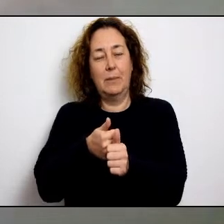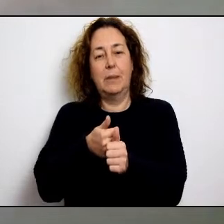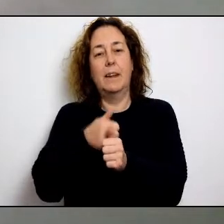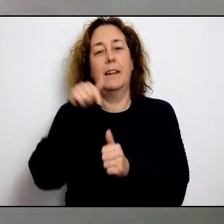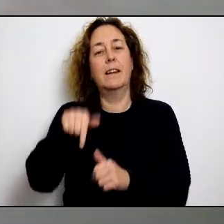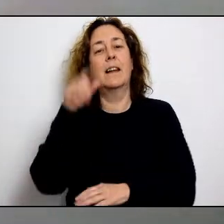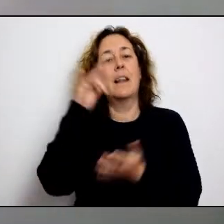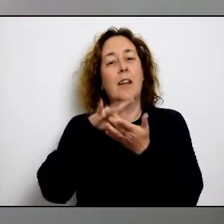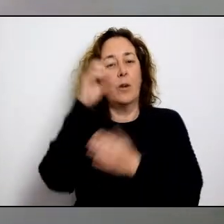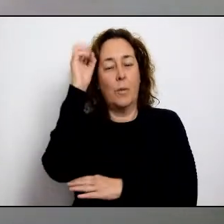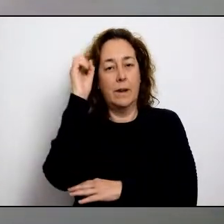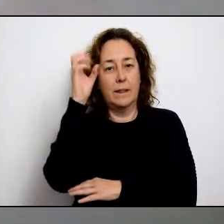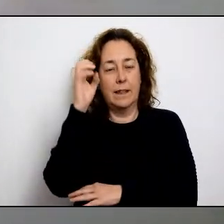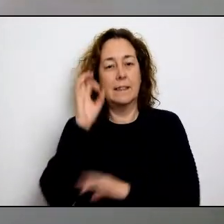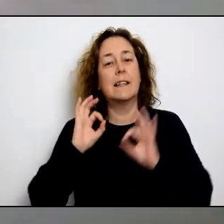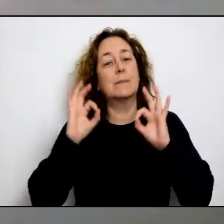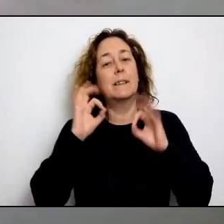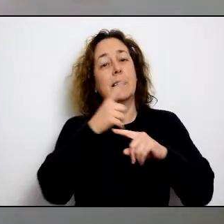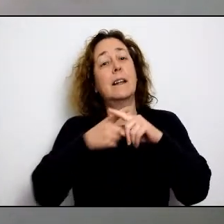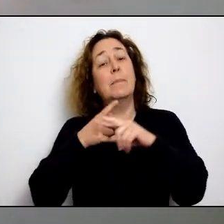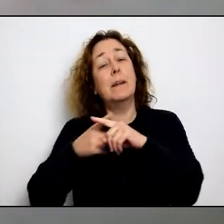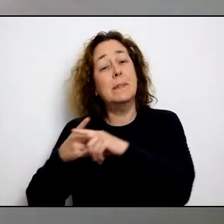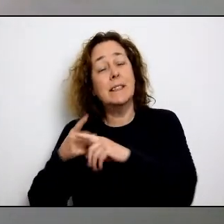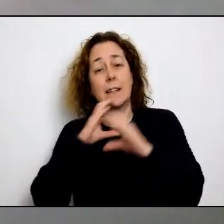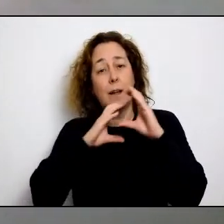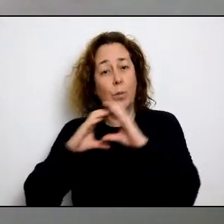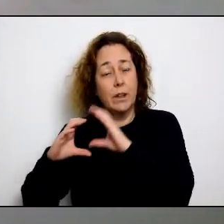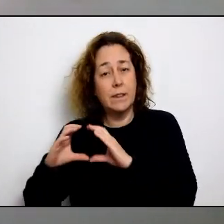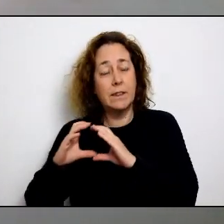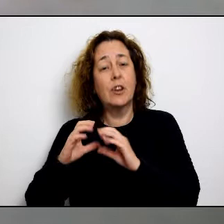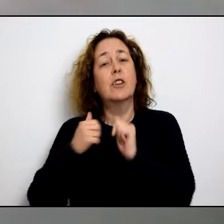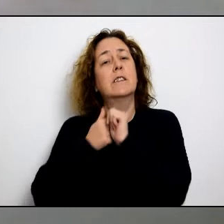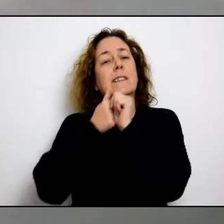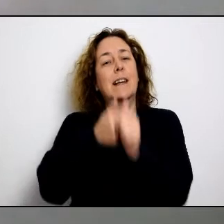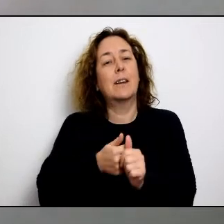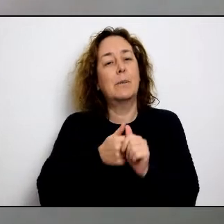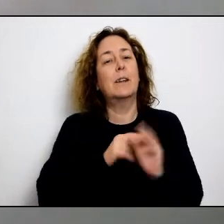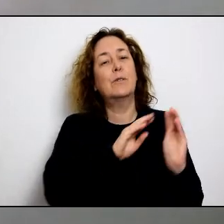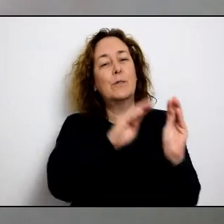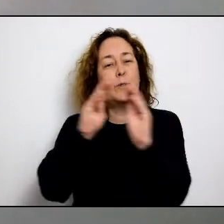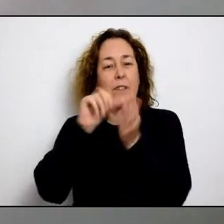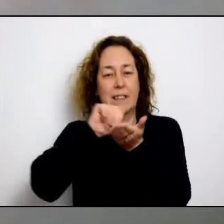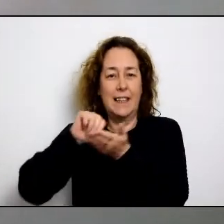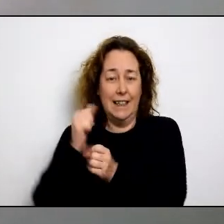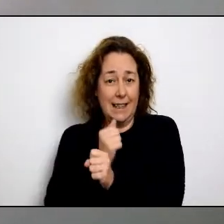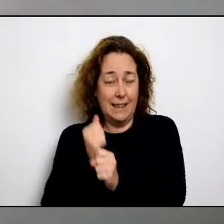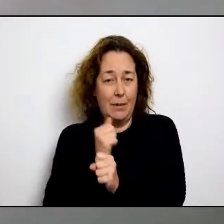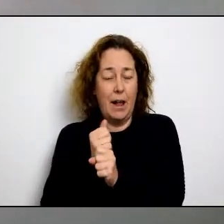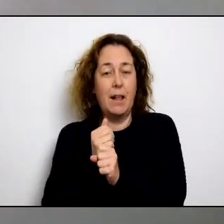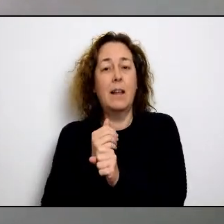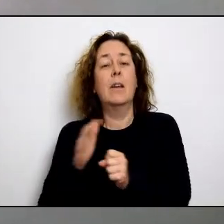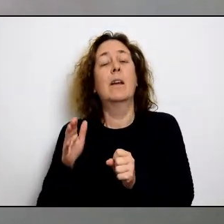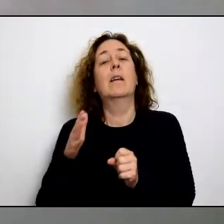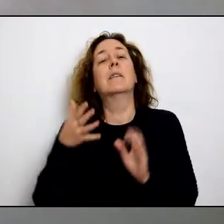Bones tardes a tots i totes. Moltes gràcies per donar seguiment en aquesta compareixença, especialment